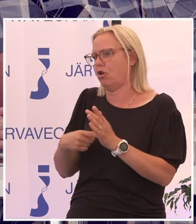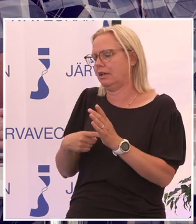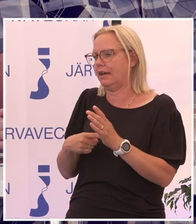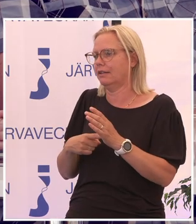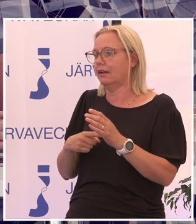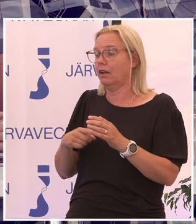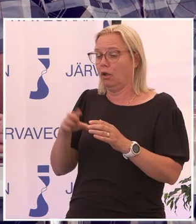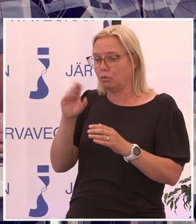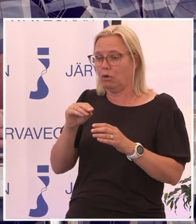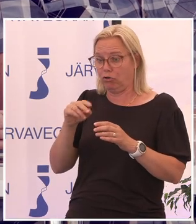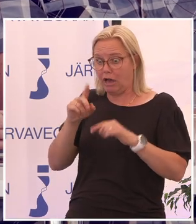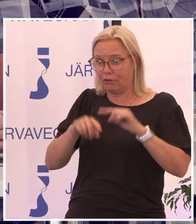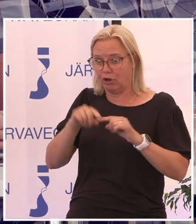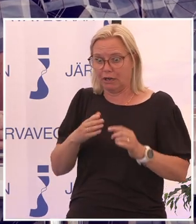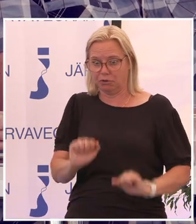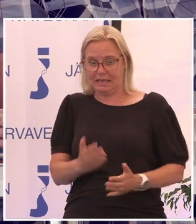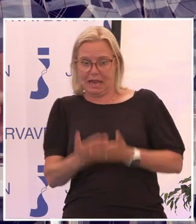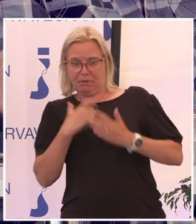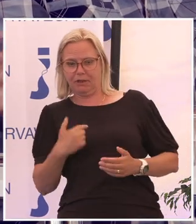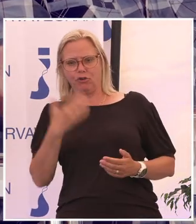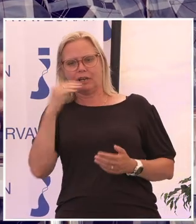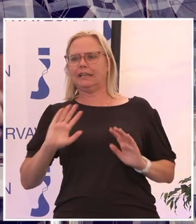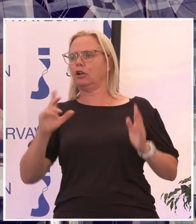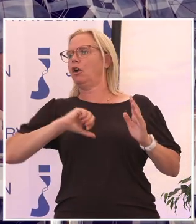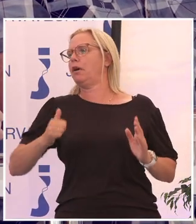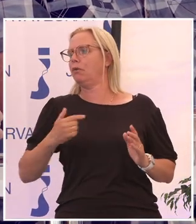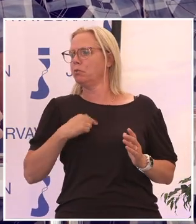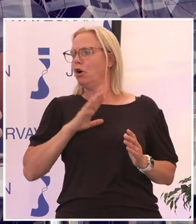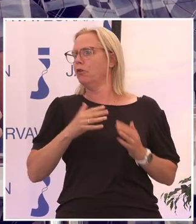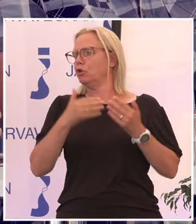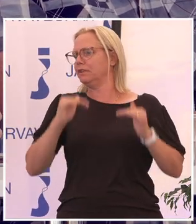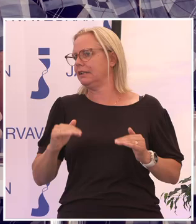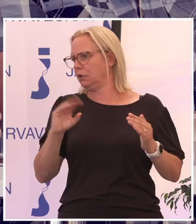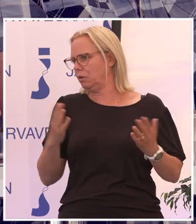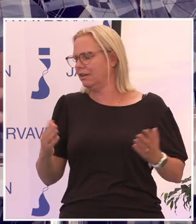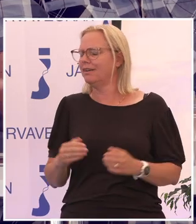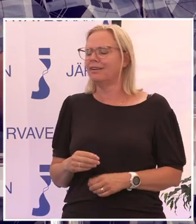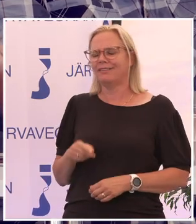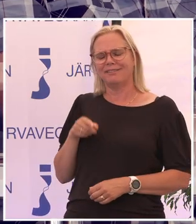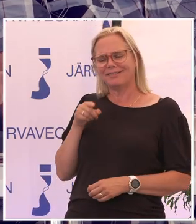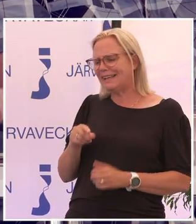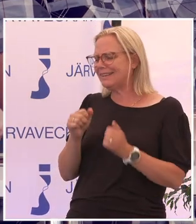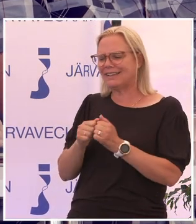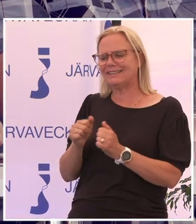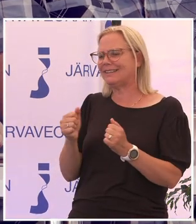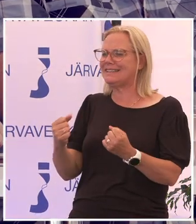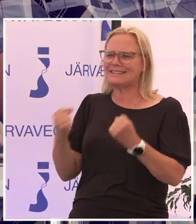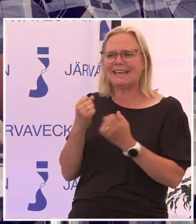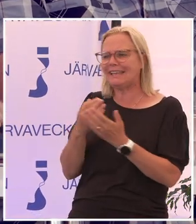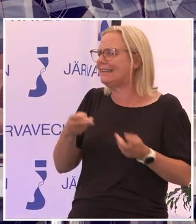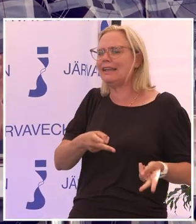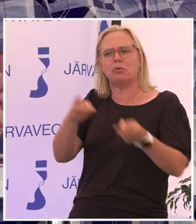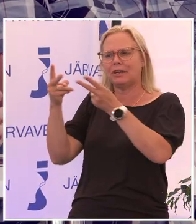anhöriga hjälper en för att man inte fixar det. Och det tänker jag, det stärker ju inte demokratin i det långa loppet utan det